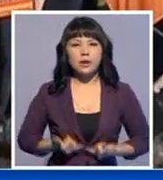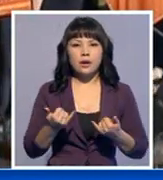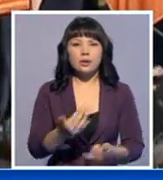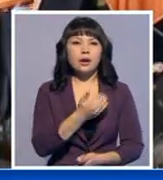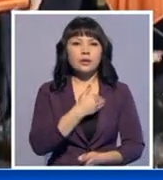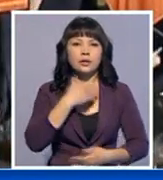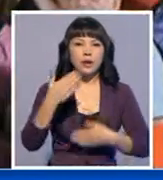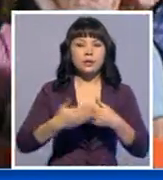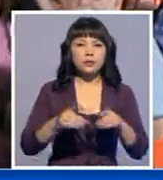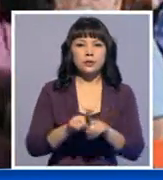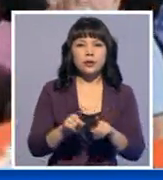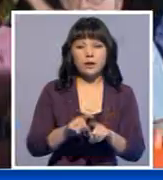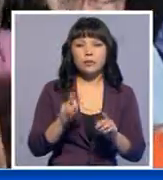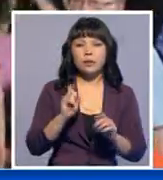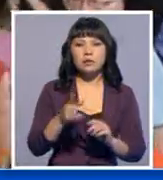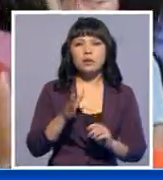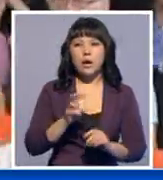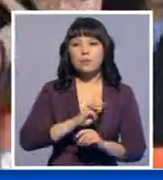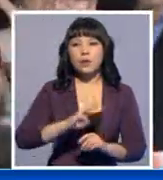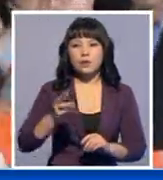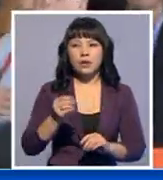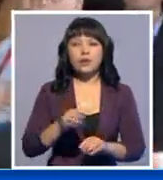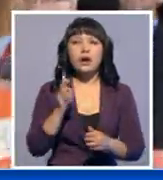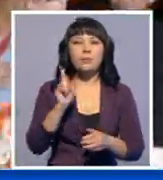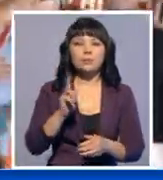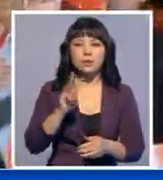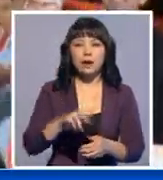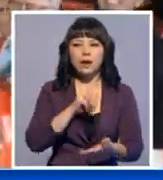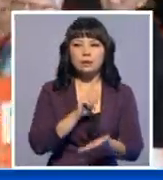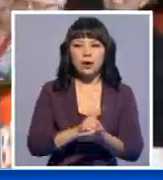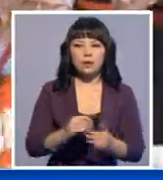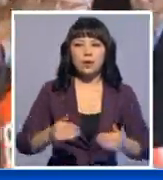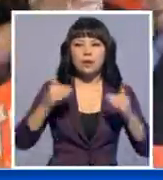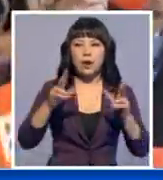жылдық кересі жарты миллионын асатын азаматтарға салықты көтеруге әдейдерді.